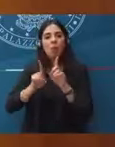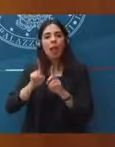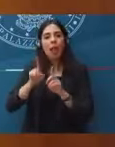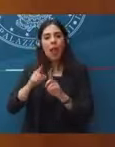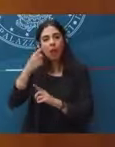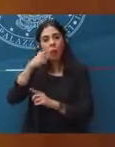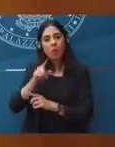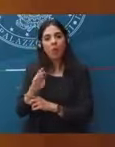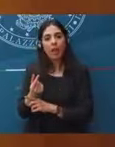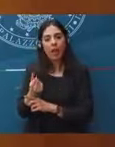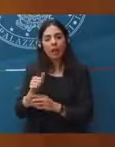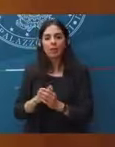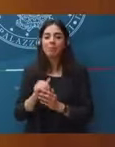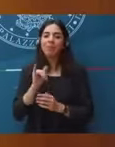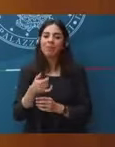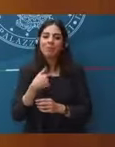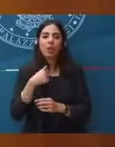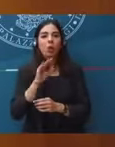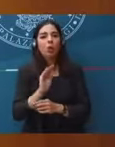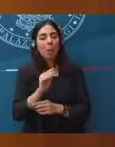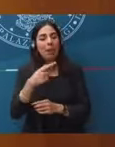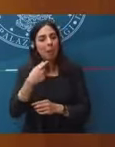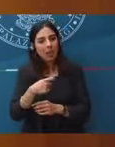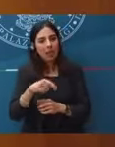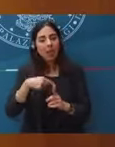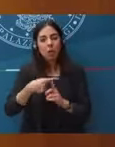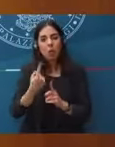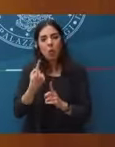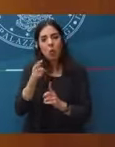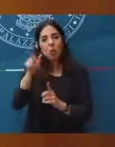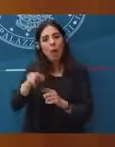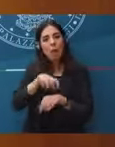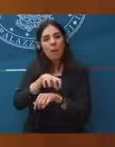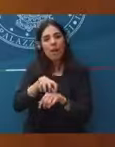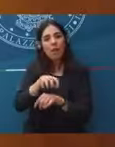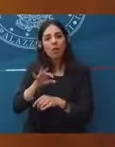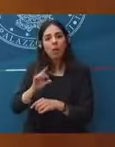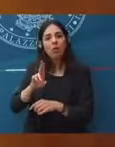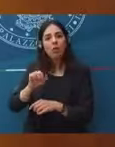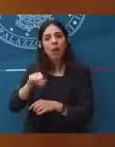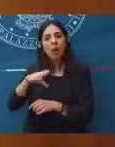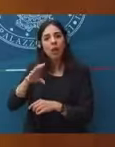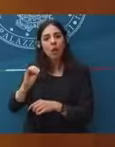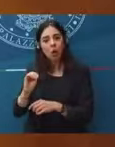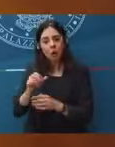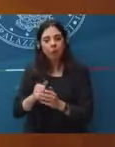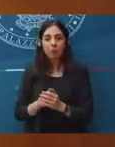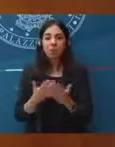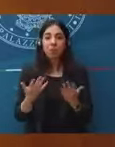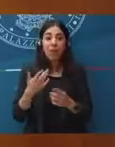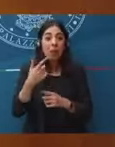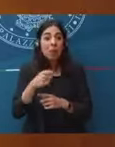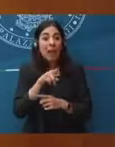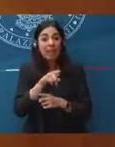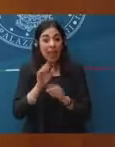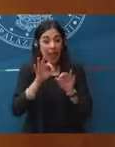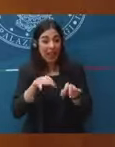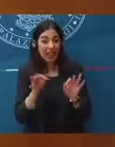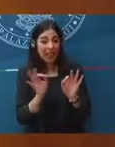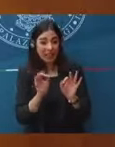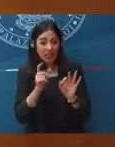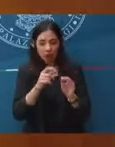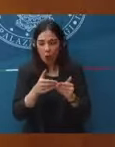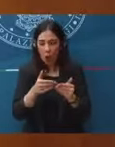una per il Ministro Franco. Allora, per lei Presidente, fino a pochi giorni prima che arrivasse lei, si parlava solo di un tema, il tema del